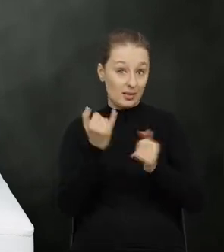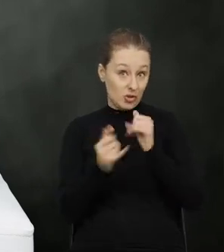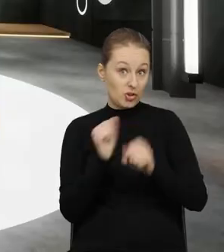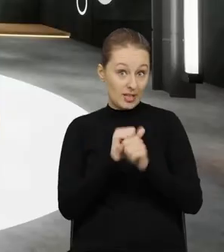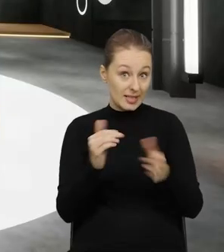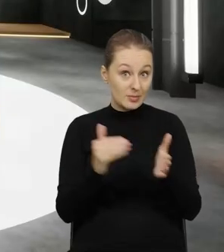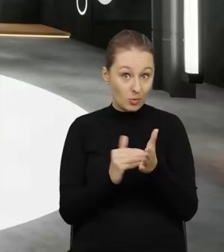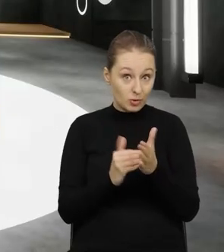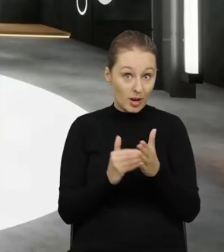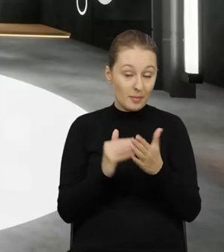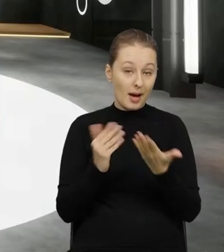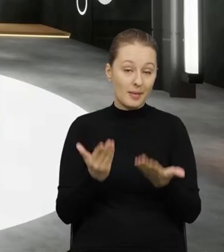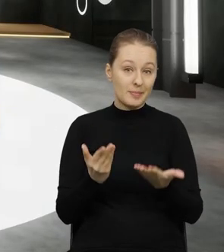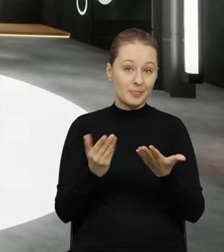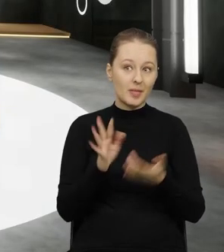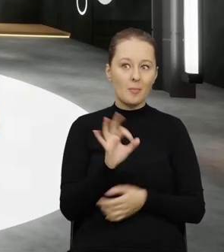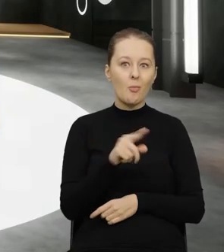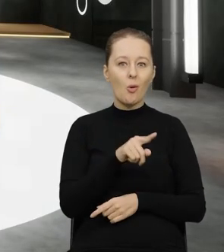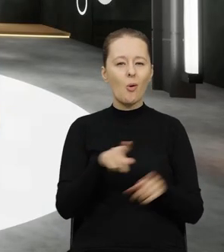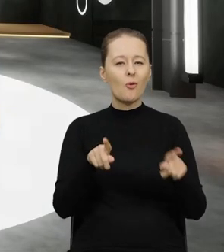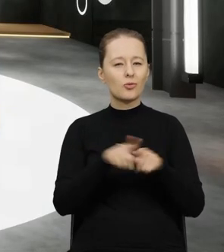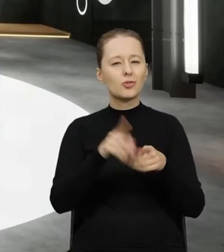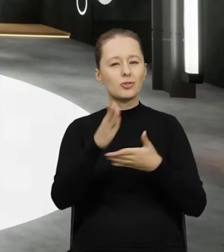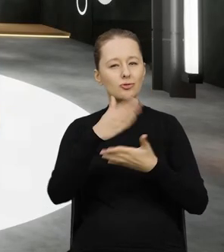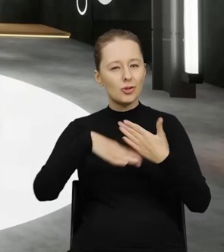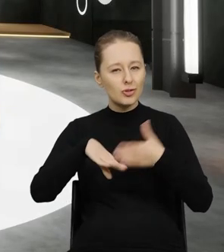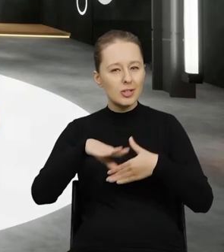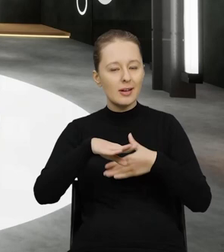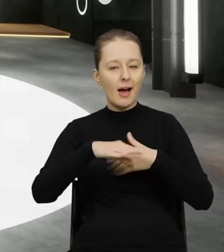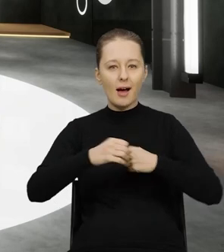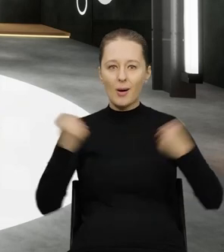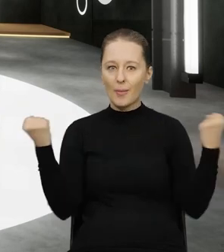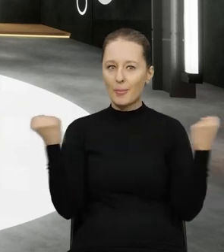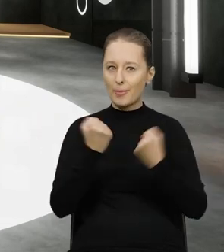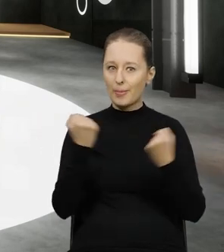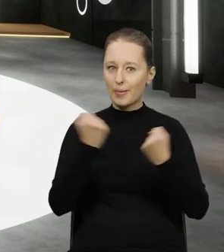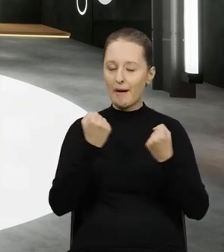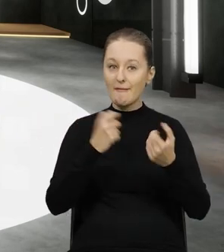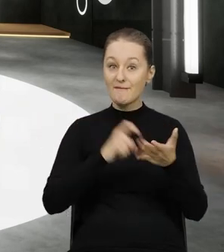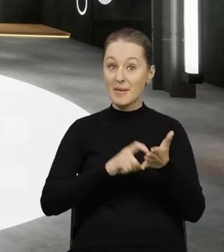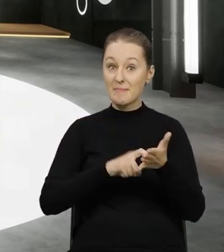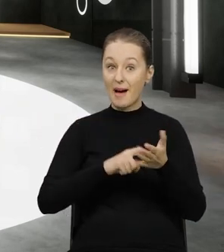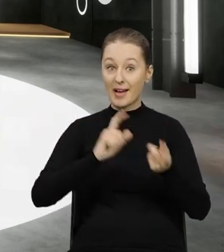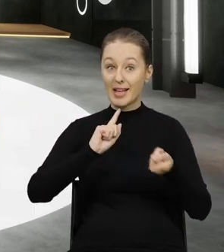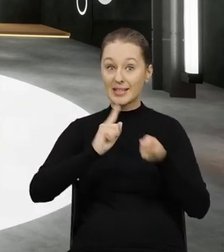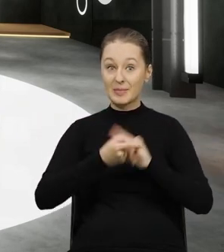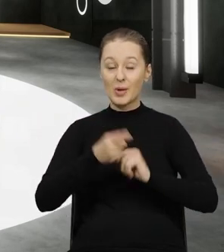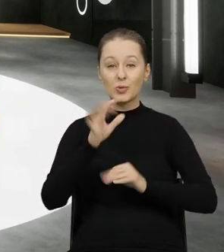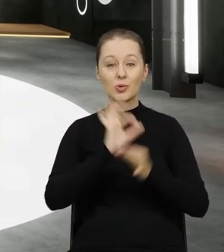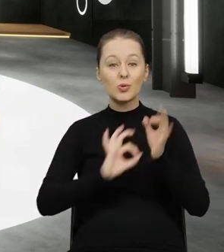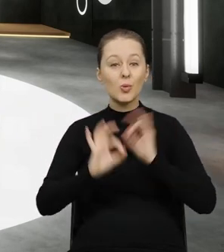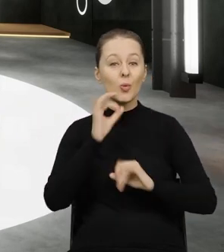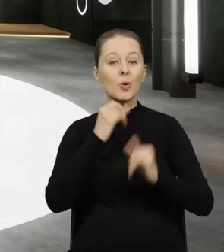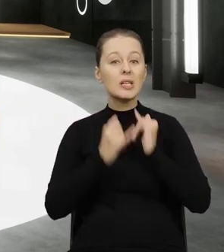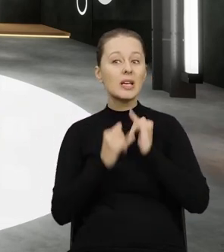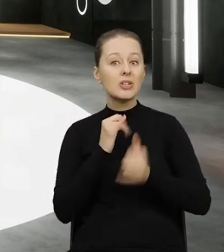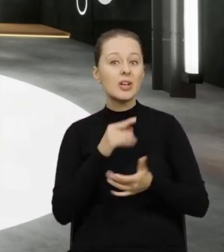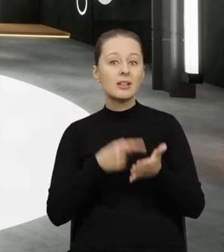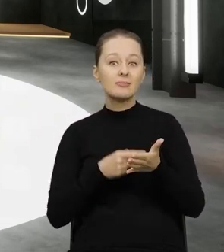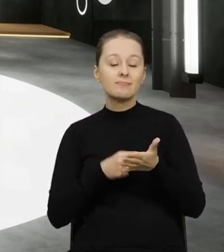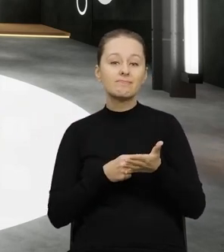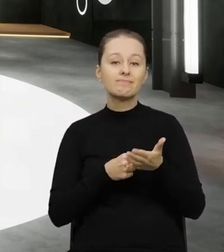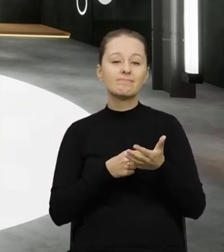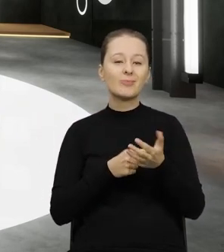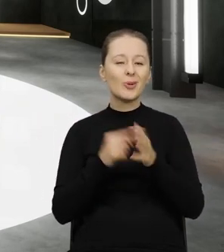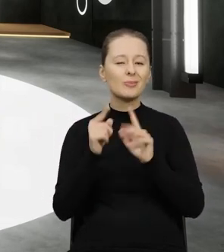jeśli istnieje taka potrzeba ponieważ to jest również dziedzina która dynamicznie wymaga takich zmian szczególnie jeśli mówimy o tych